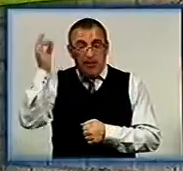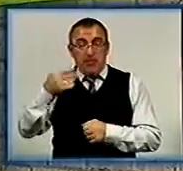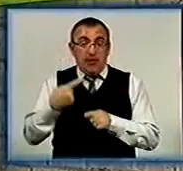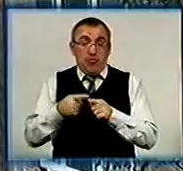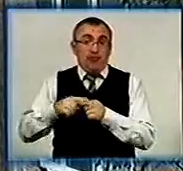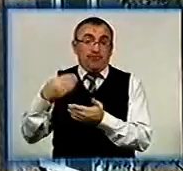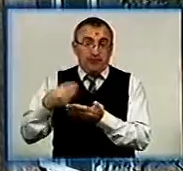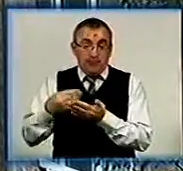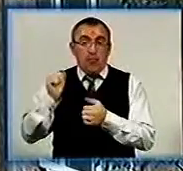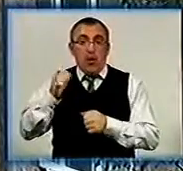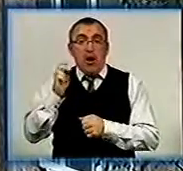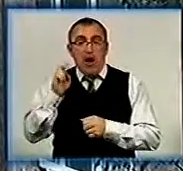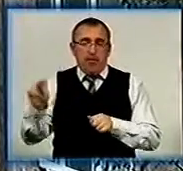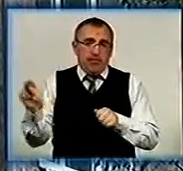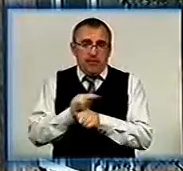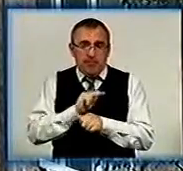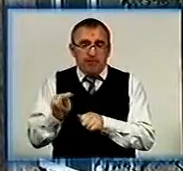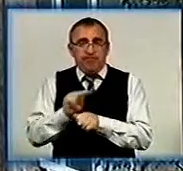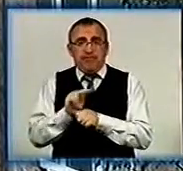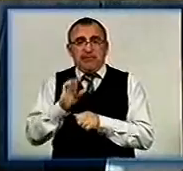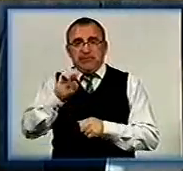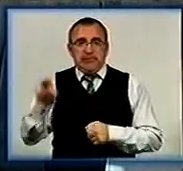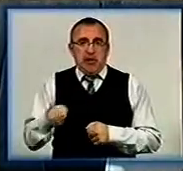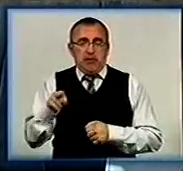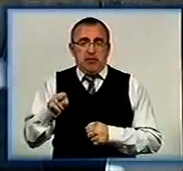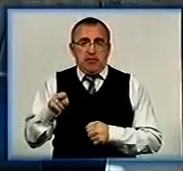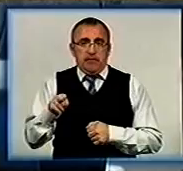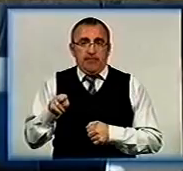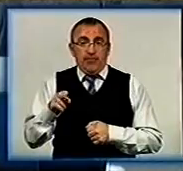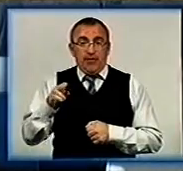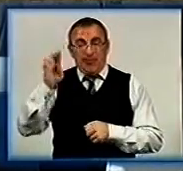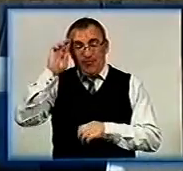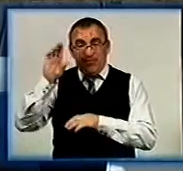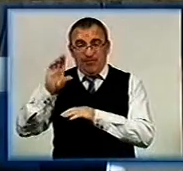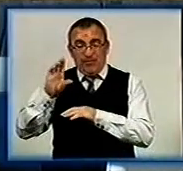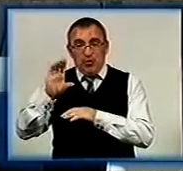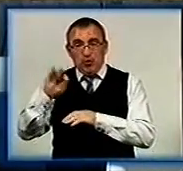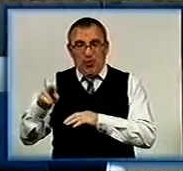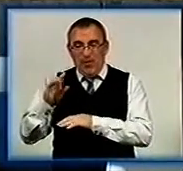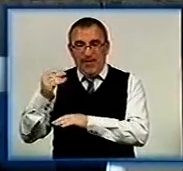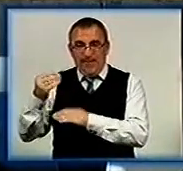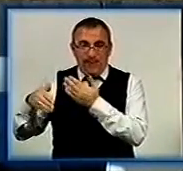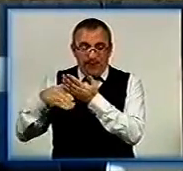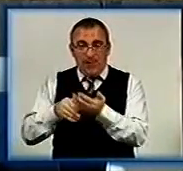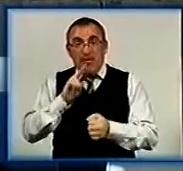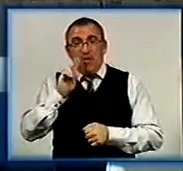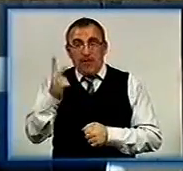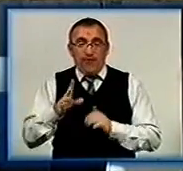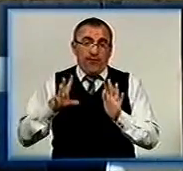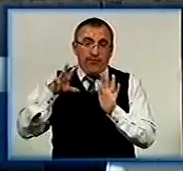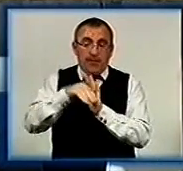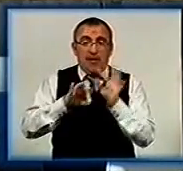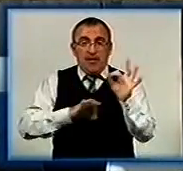коштам і вдалося капітально реконструювати та відремонтувати садок. Український фонд соціальних інвестицій в течение двох років внедряв